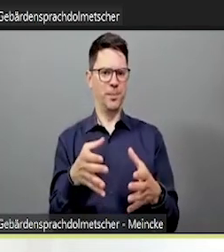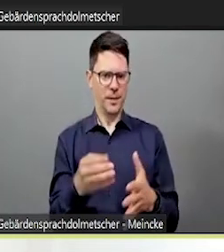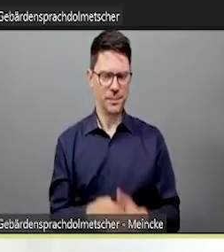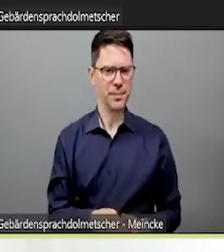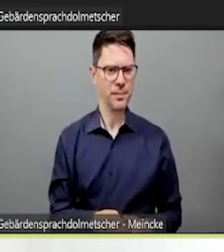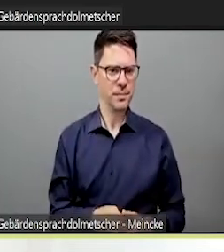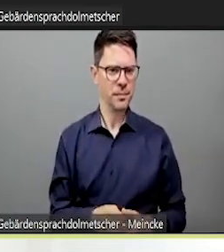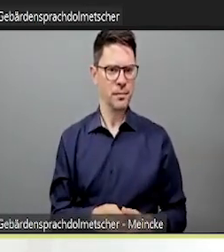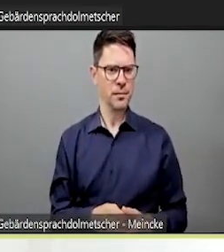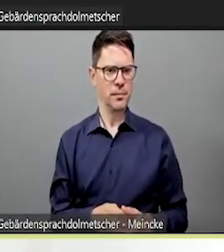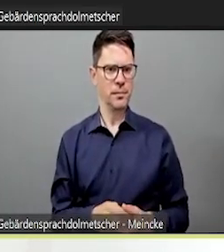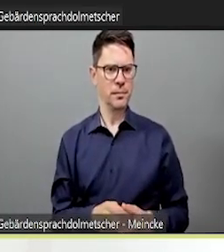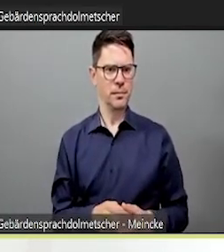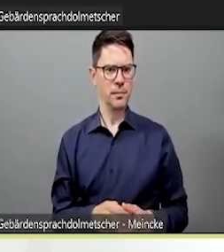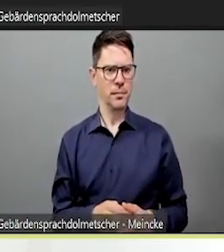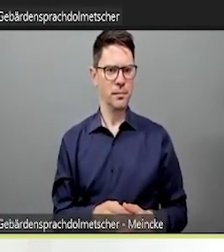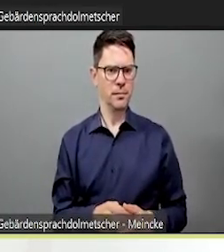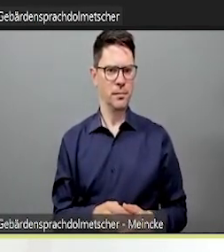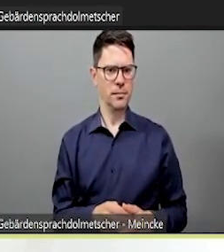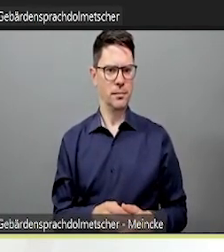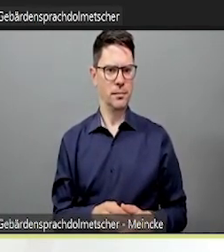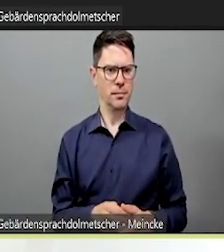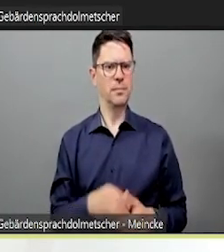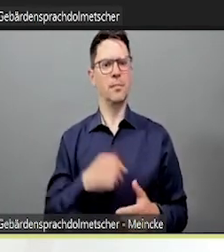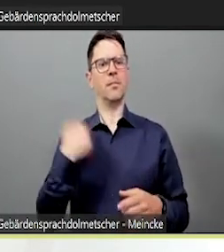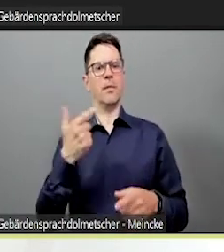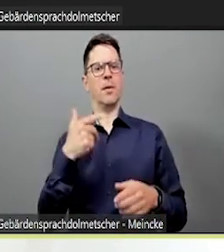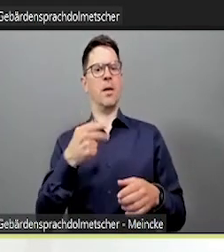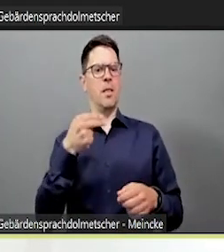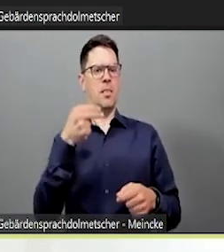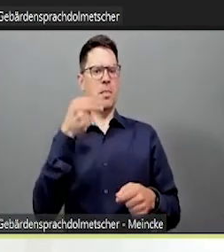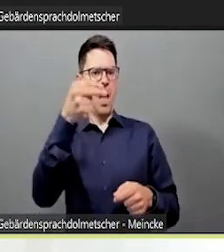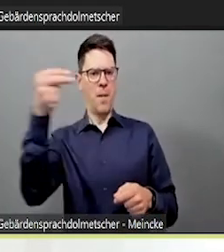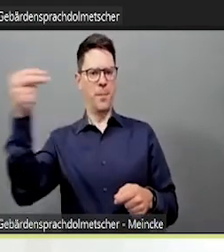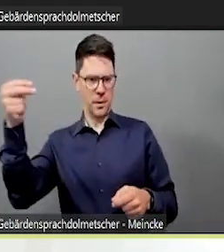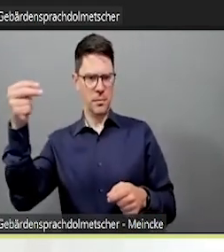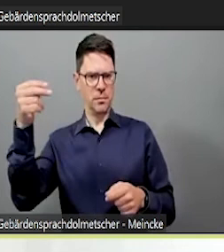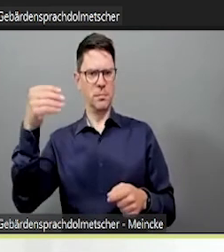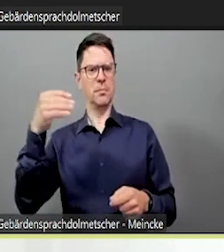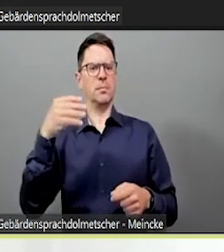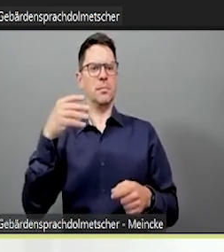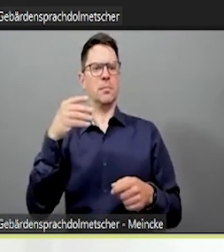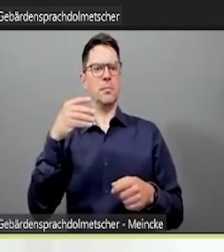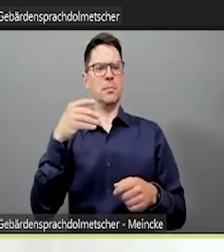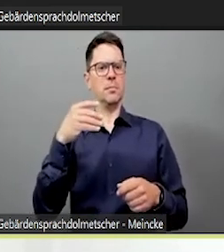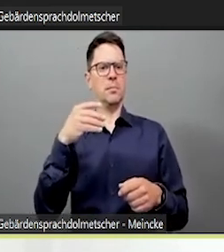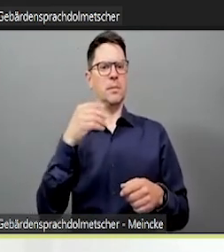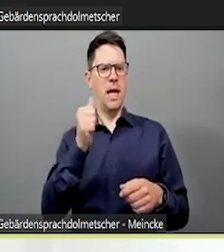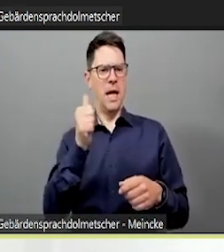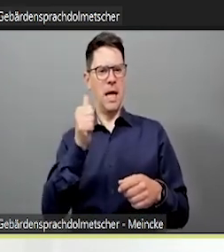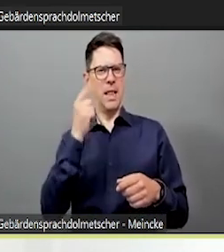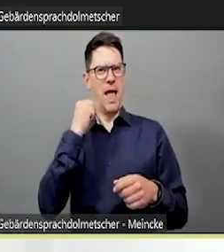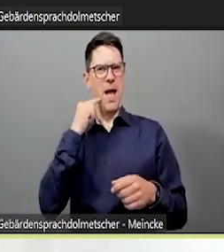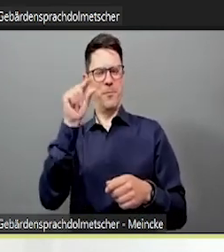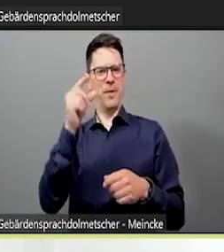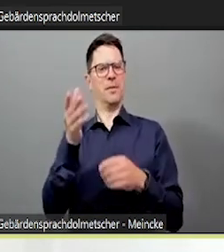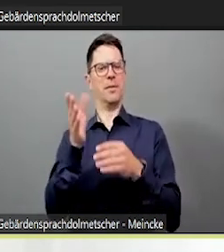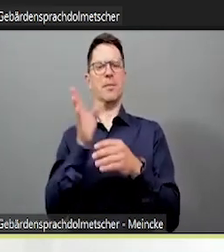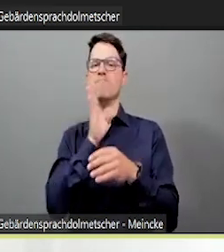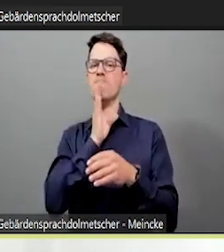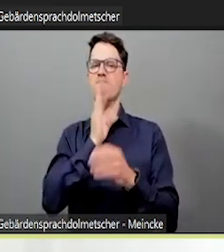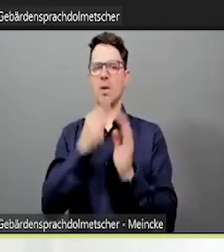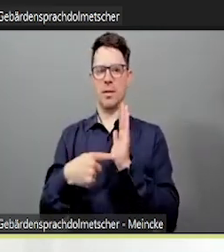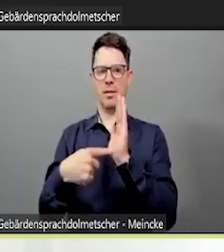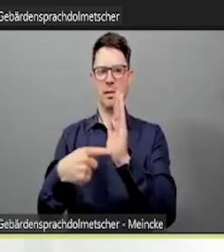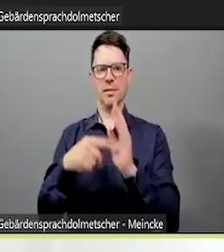Ja, dann bin ich ein bisschen chronologisch weitergegangen. Was könnten Sie in der ersten Sitzung machen? In Klammern, in der digitalen. Das ist ja